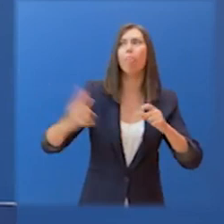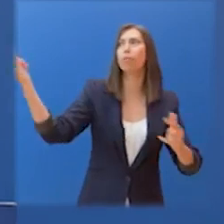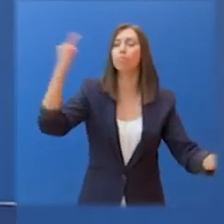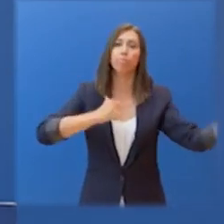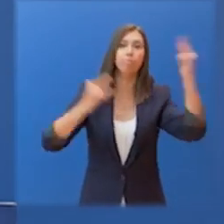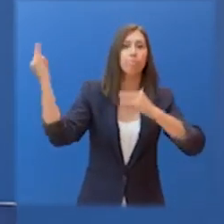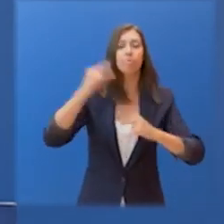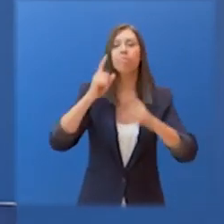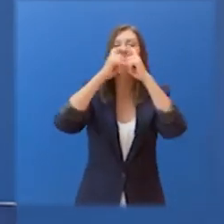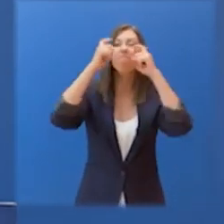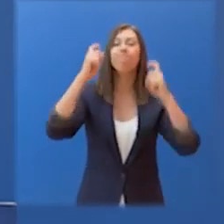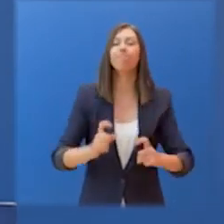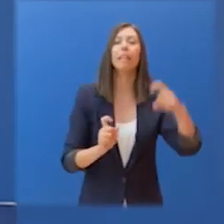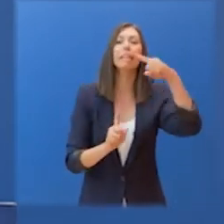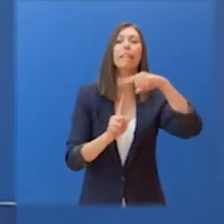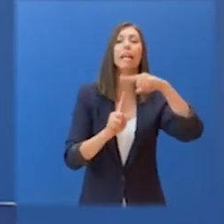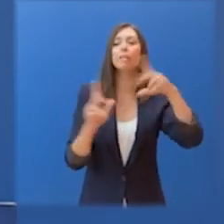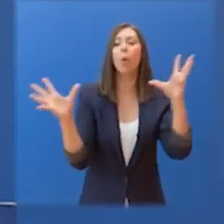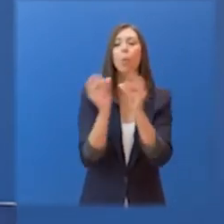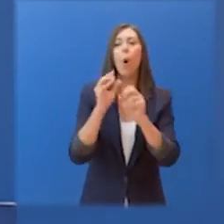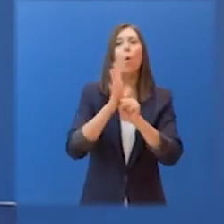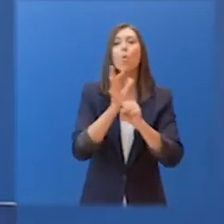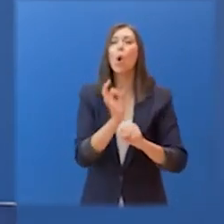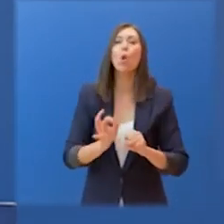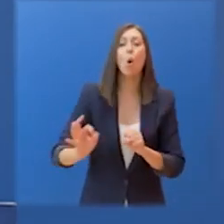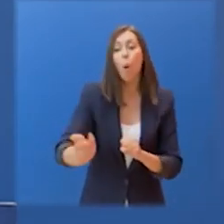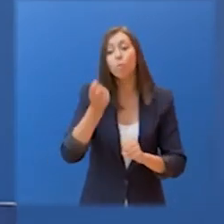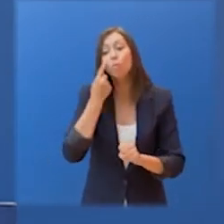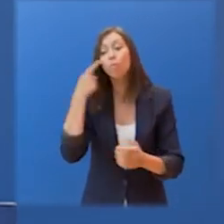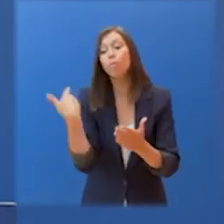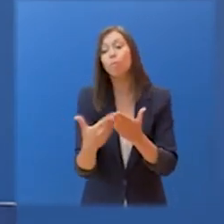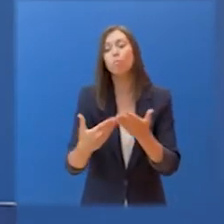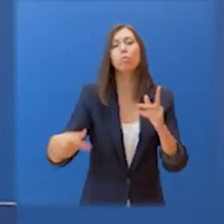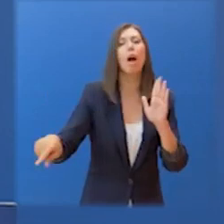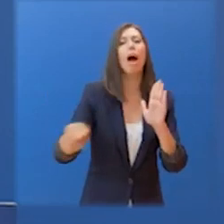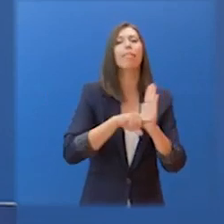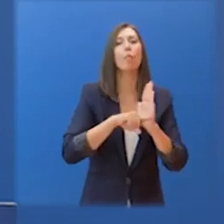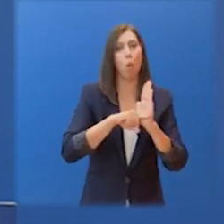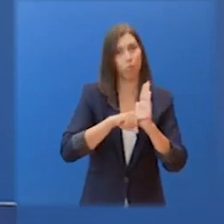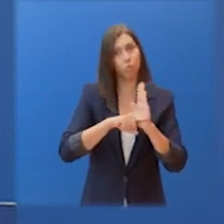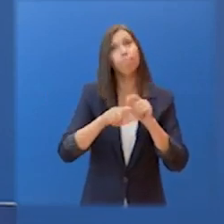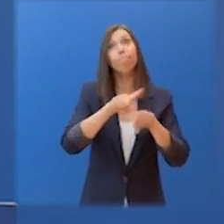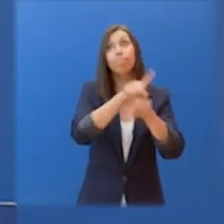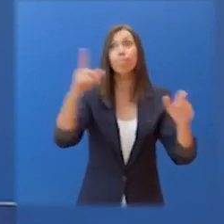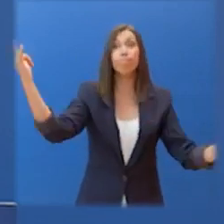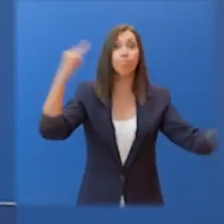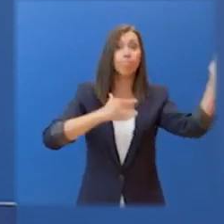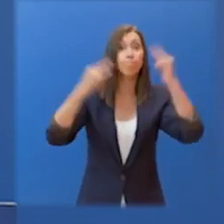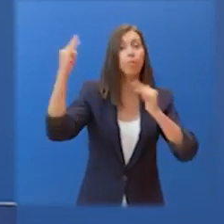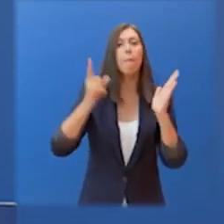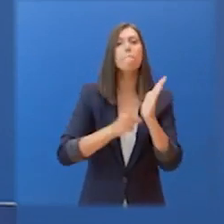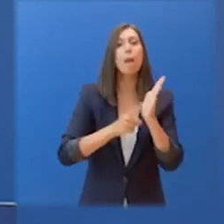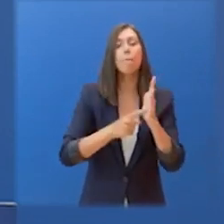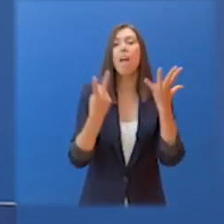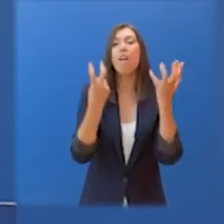για τον κορονοϊό, που θα έχει διενεργηθεί μέχρι 72 ώρες πριν, για όσους ταξιδεύουν με πτήσεις από τις